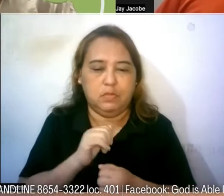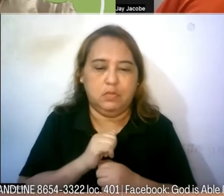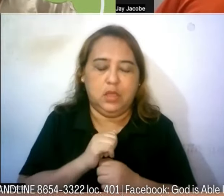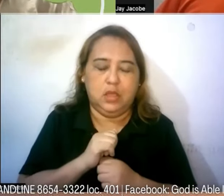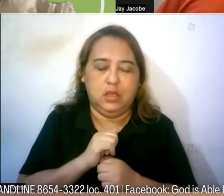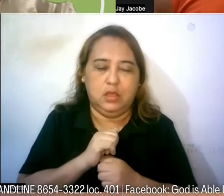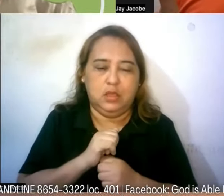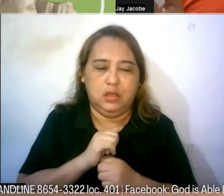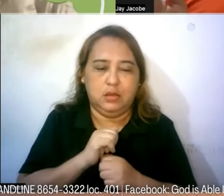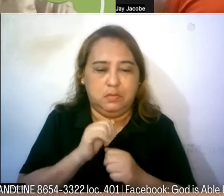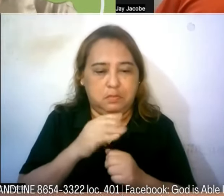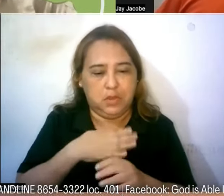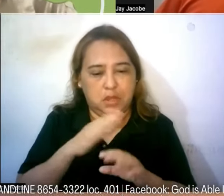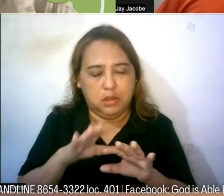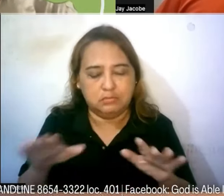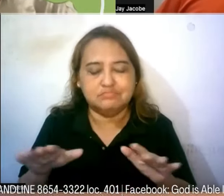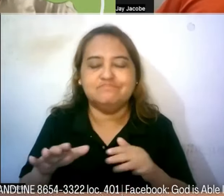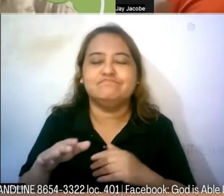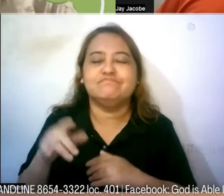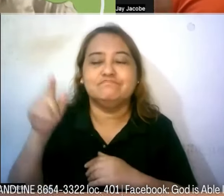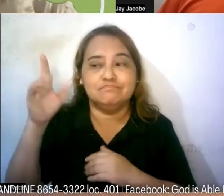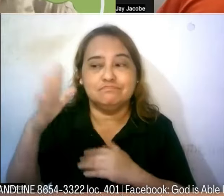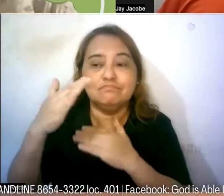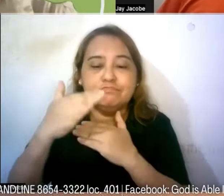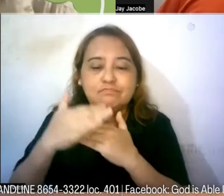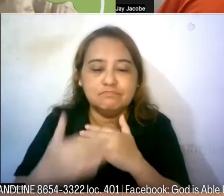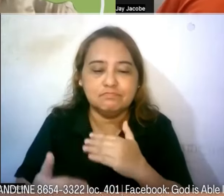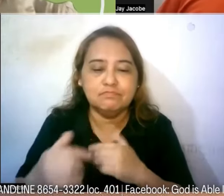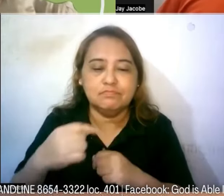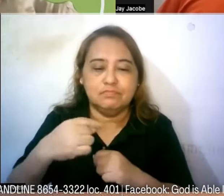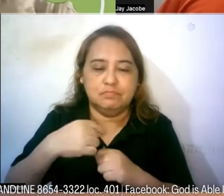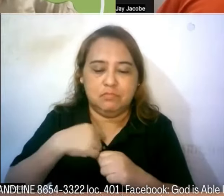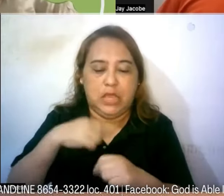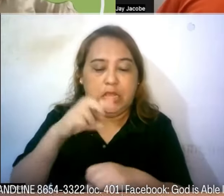me in this ministry hindi po sa